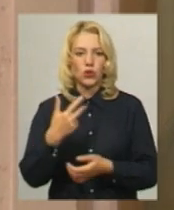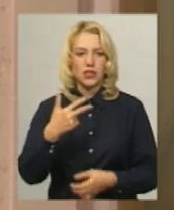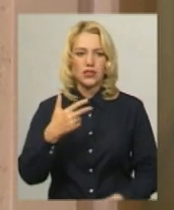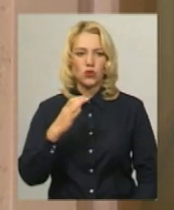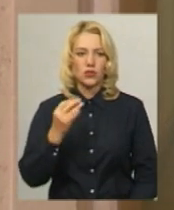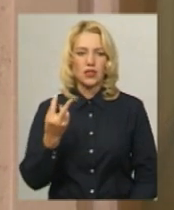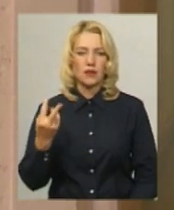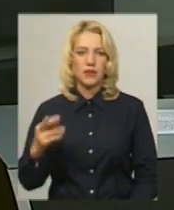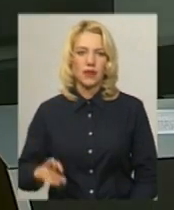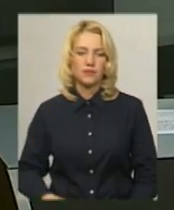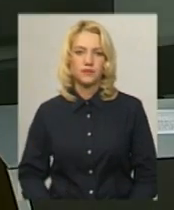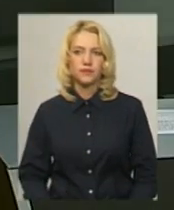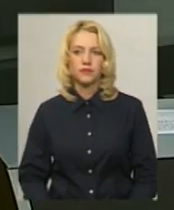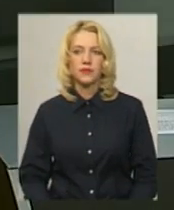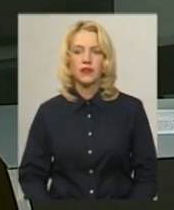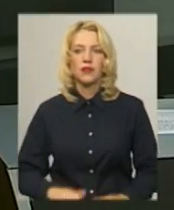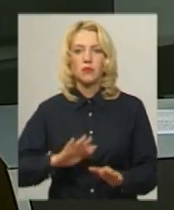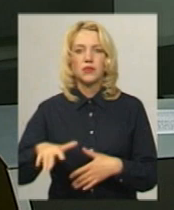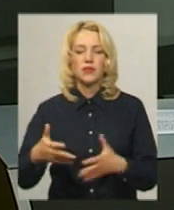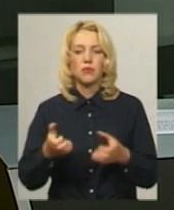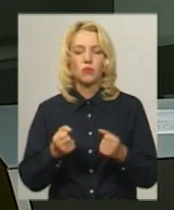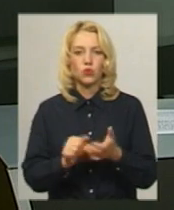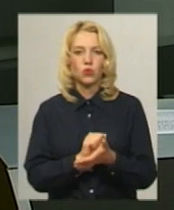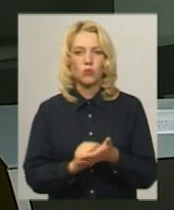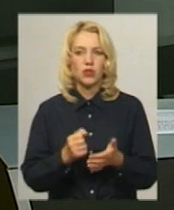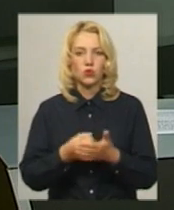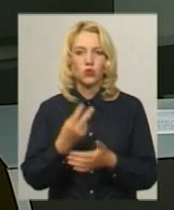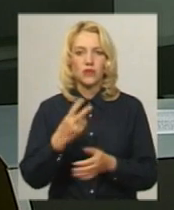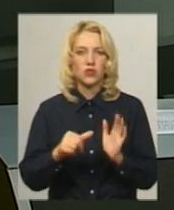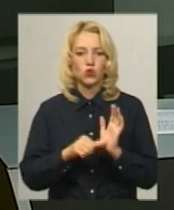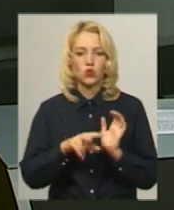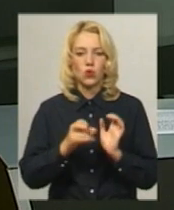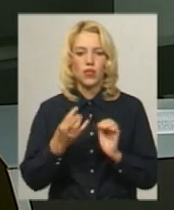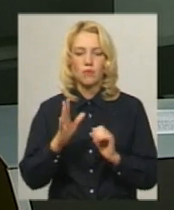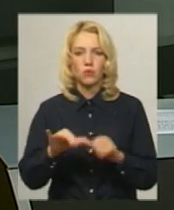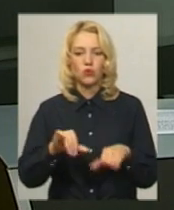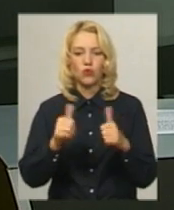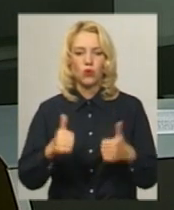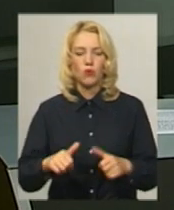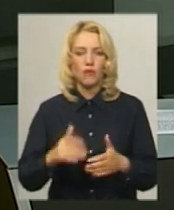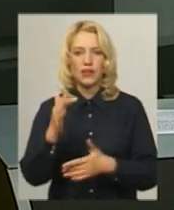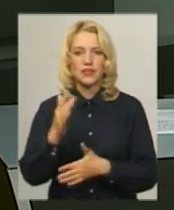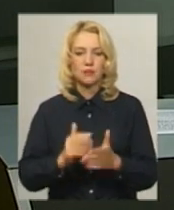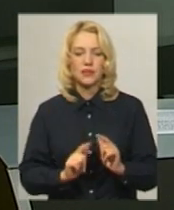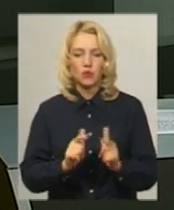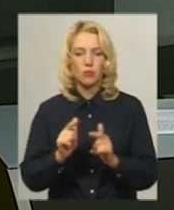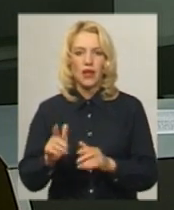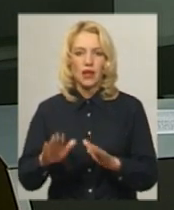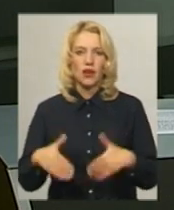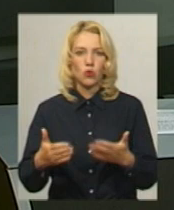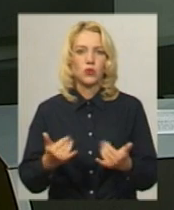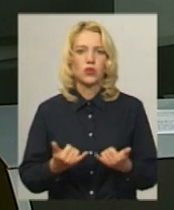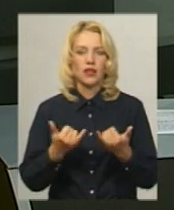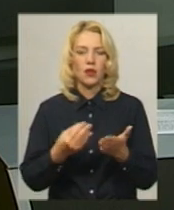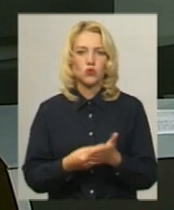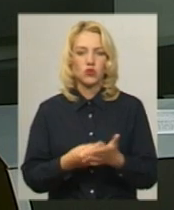Віктор Кривий, новини. Після прийому документів до 26 липня формуватимуться списки вступників, рекомендованих на